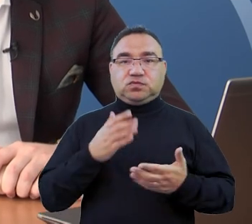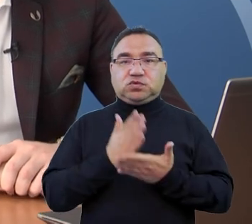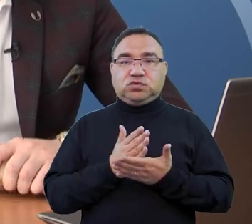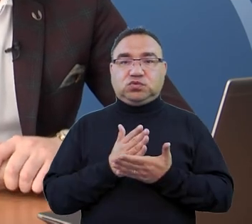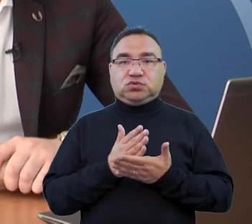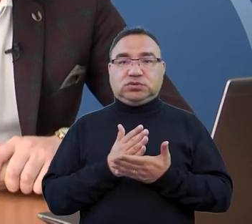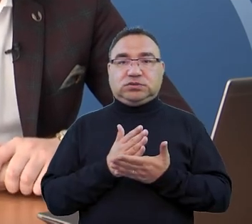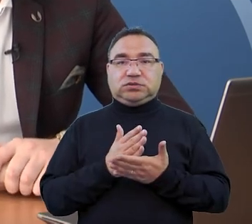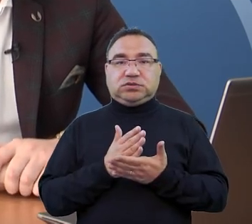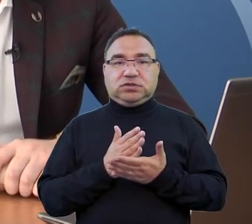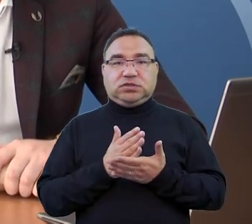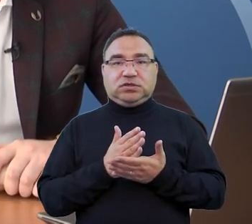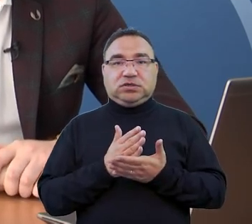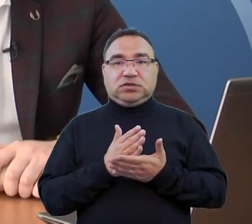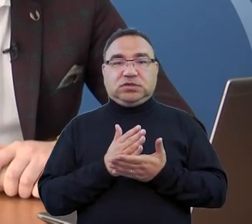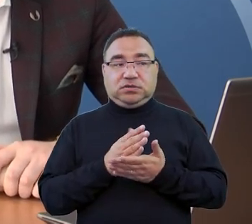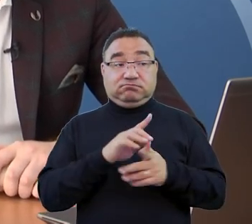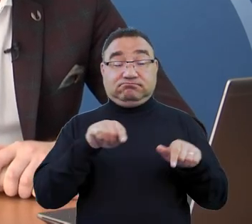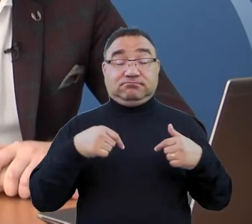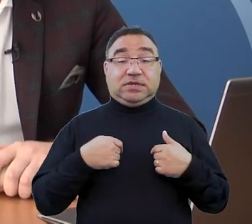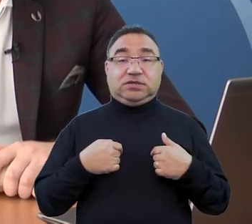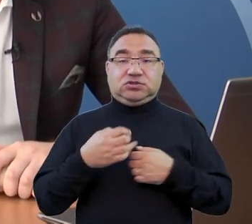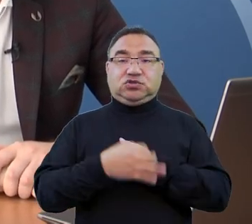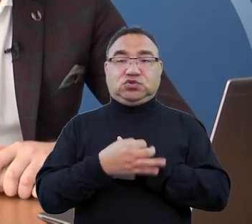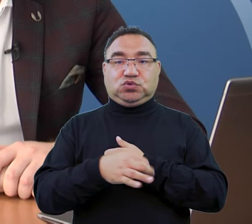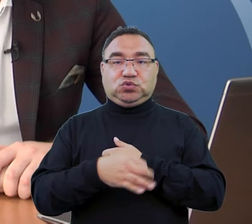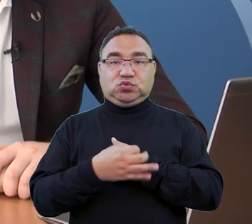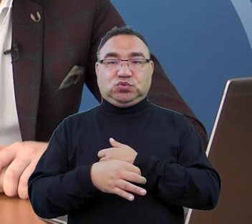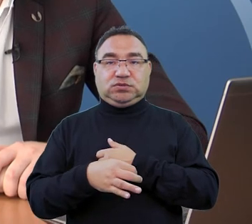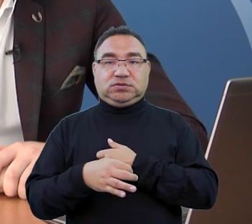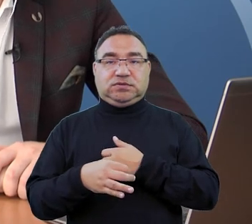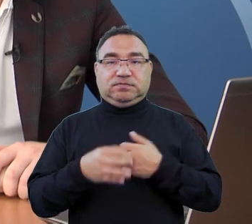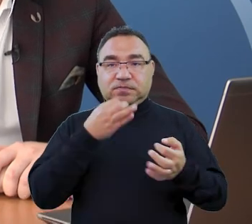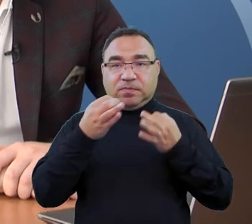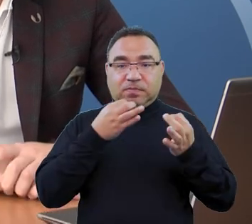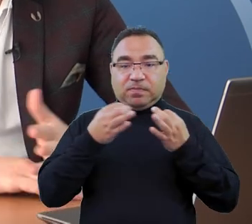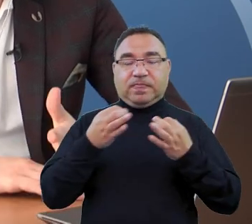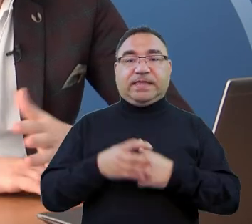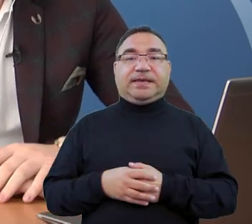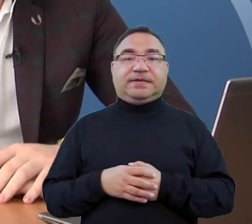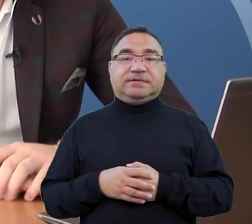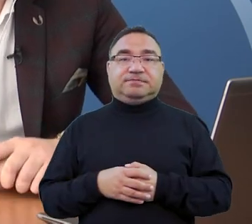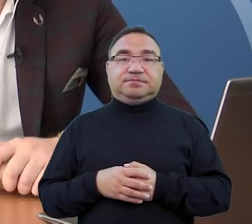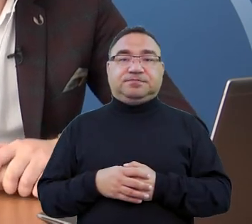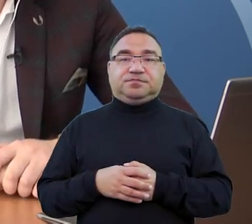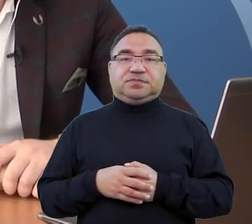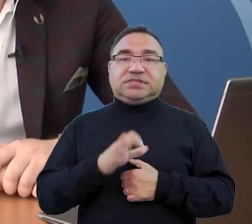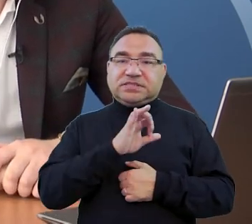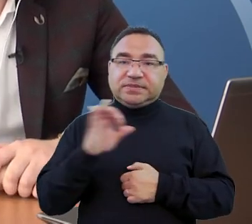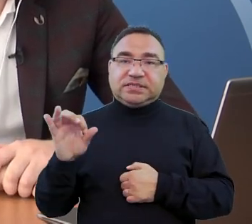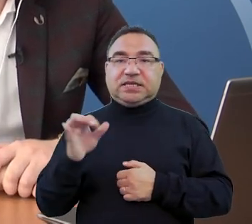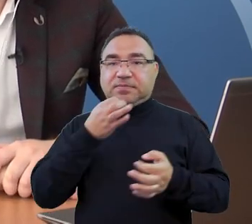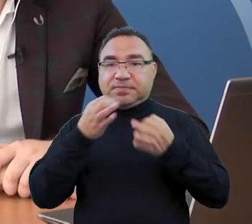Ministrze na finiszu również naszego naszych sesji pytań i odpowiedzi i jakby tak też ułożyliśmy